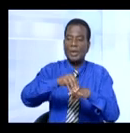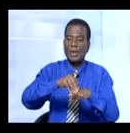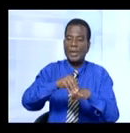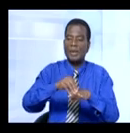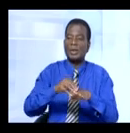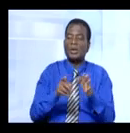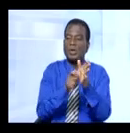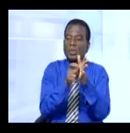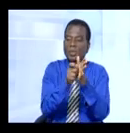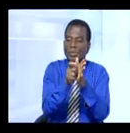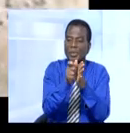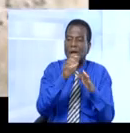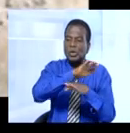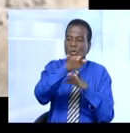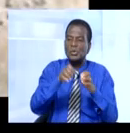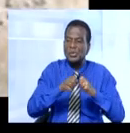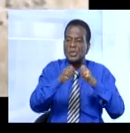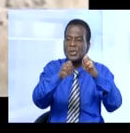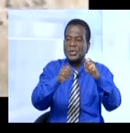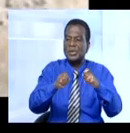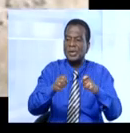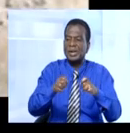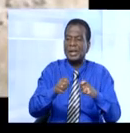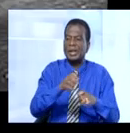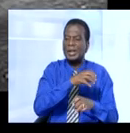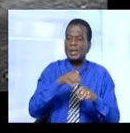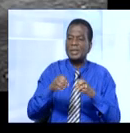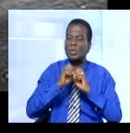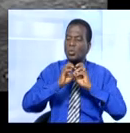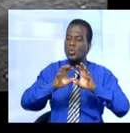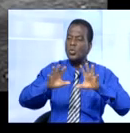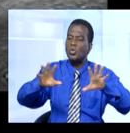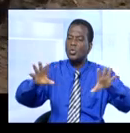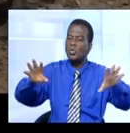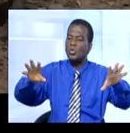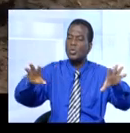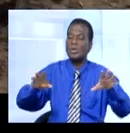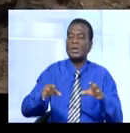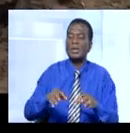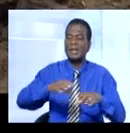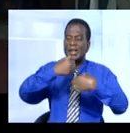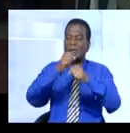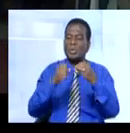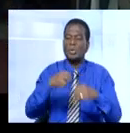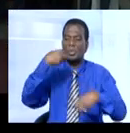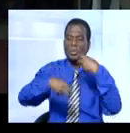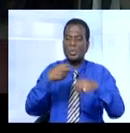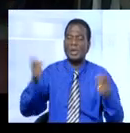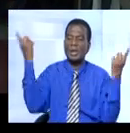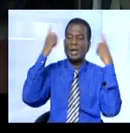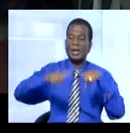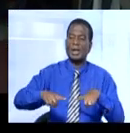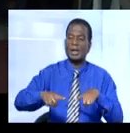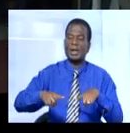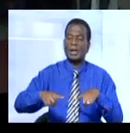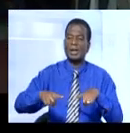parasite résistant à toutes les tentatives de traitement et qui se diffuse rapidement cause d'énormes problèmes. Lorsque